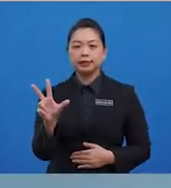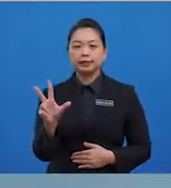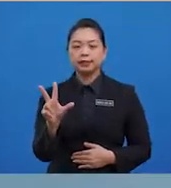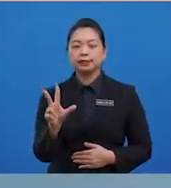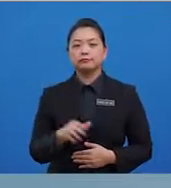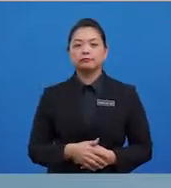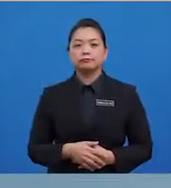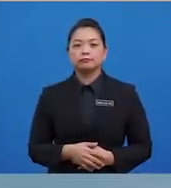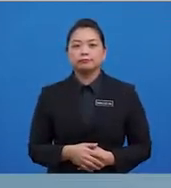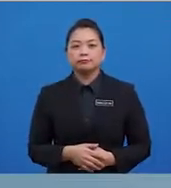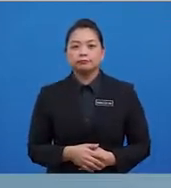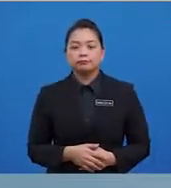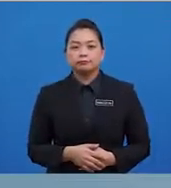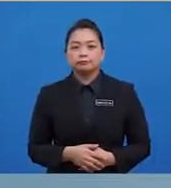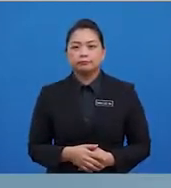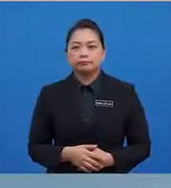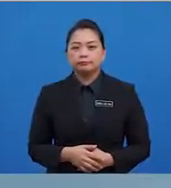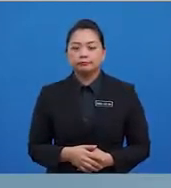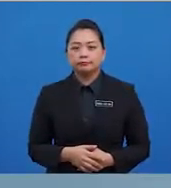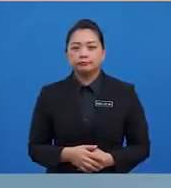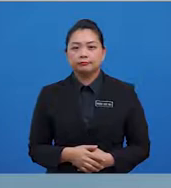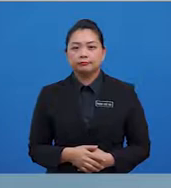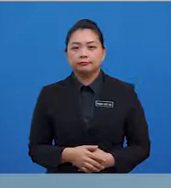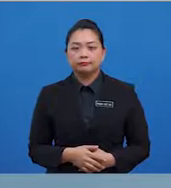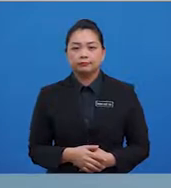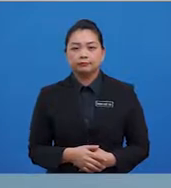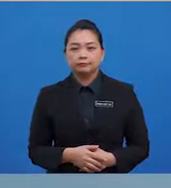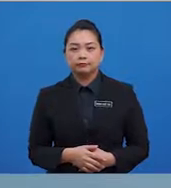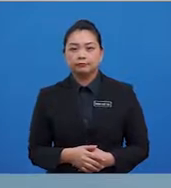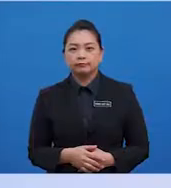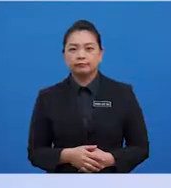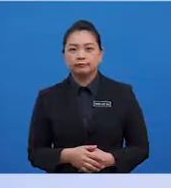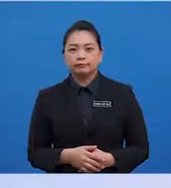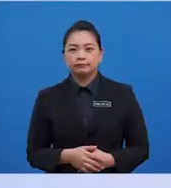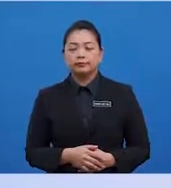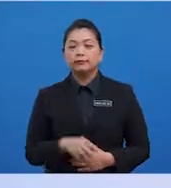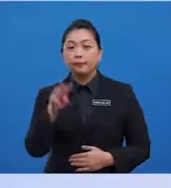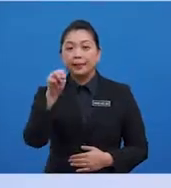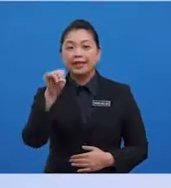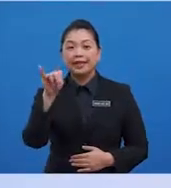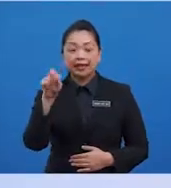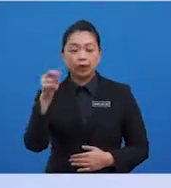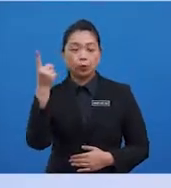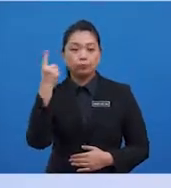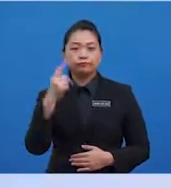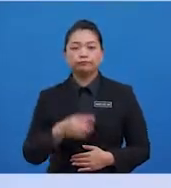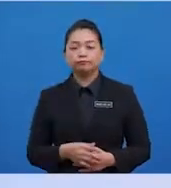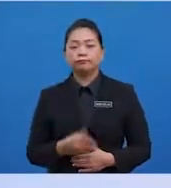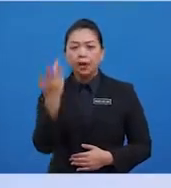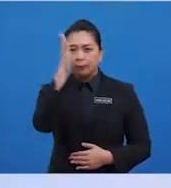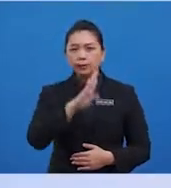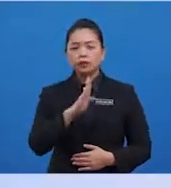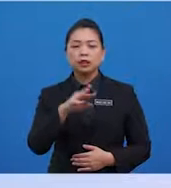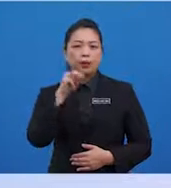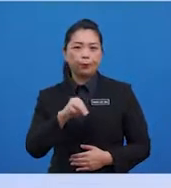tersebut. Kita mulakan sesi pembelajaran dengan Mean. Pernahkah